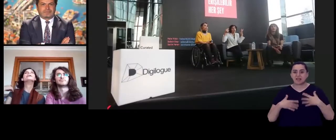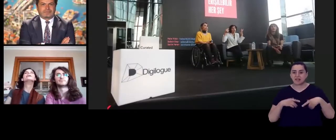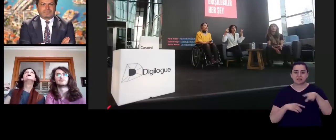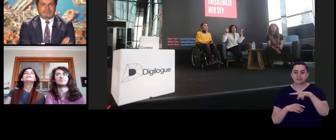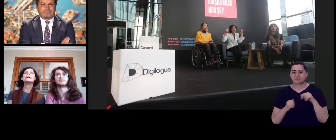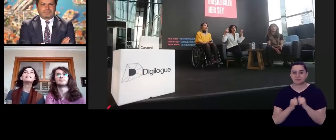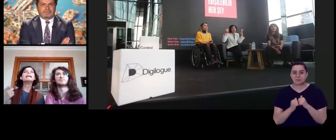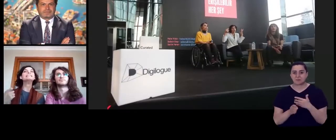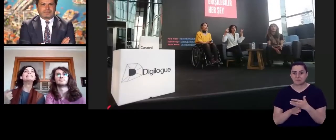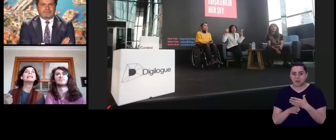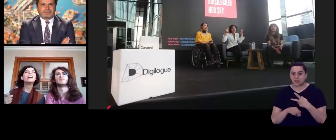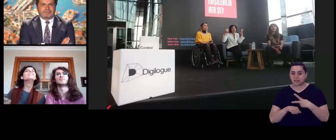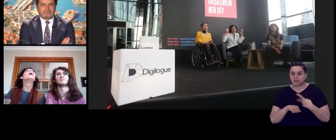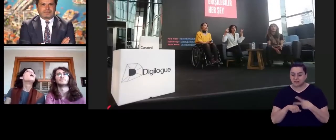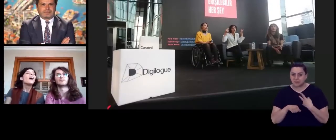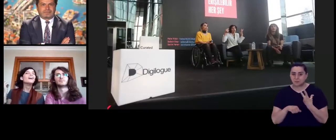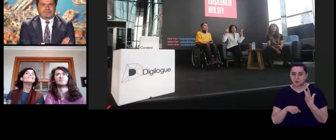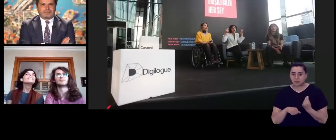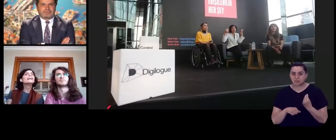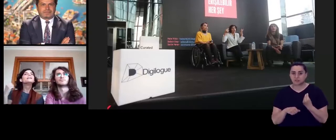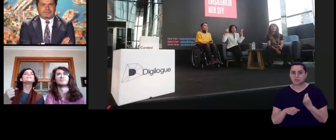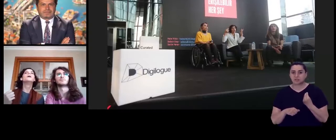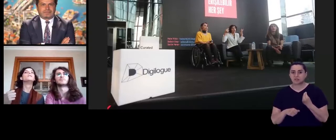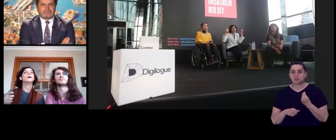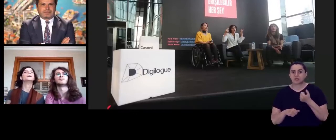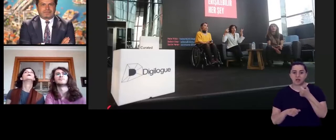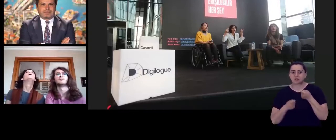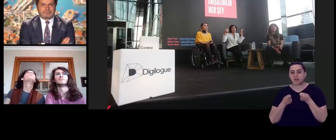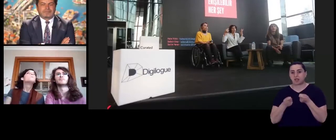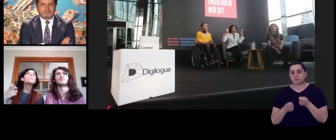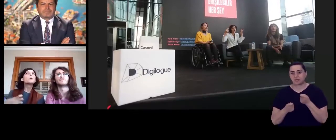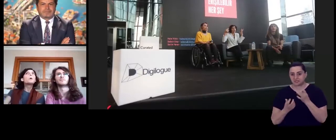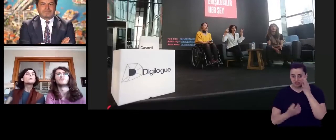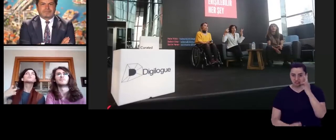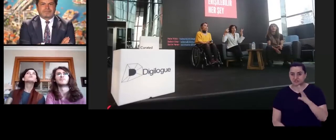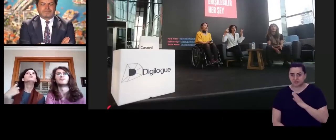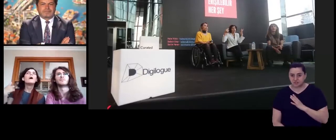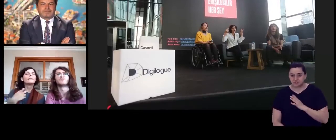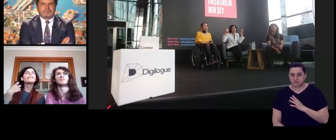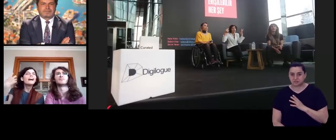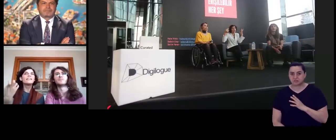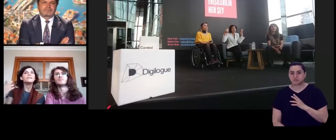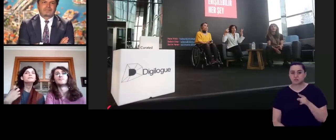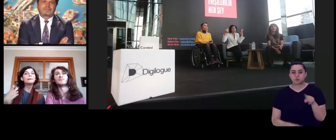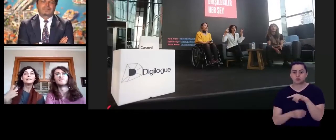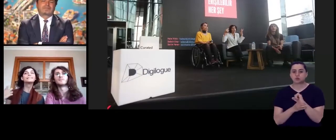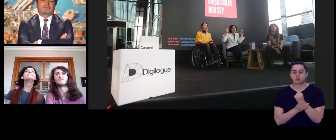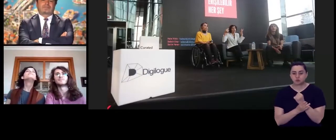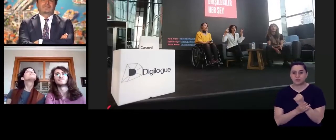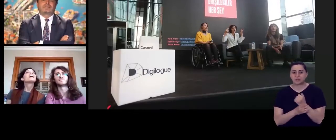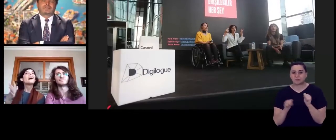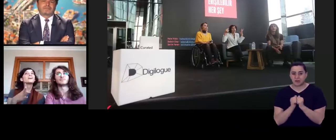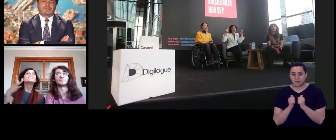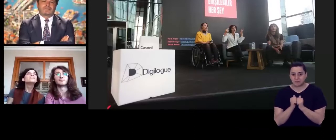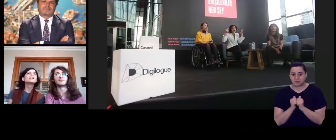durumlarını deneyimleyen altı eğitmen var. Bu uzmanlarla biz,